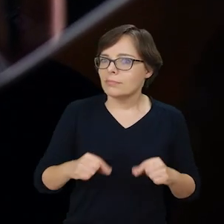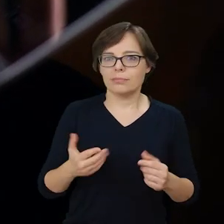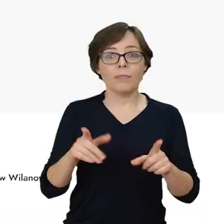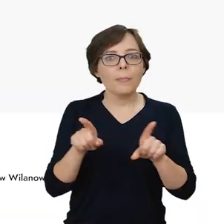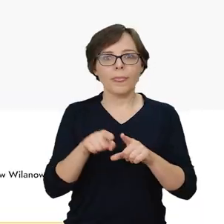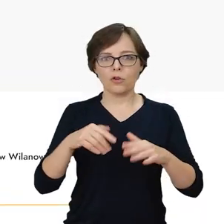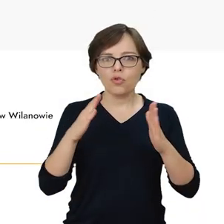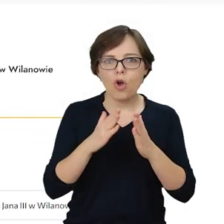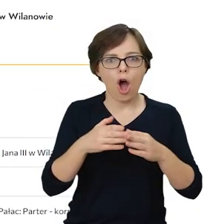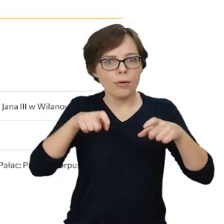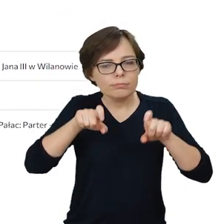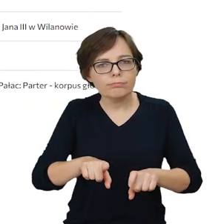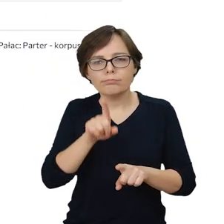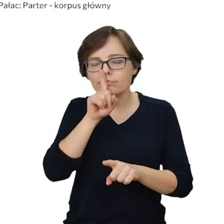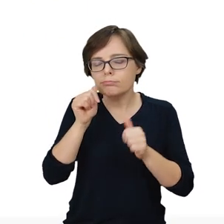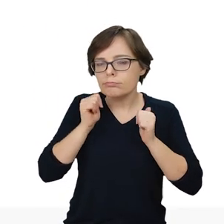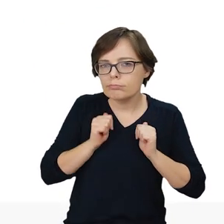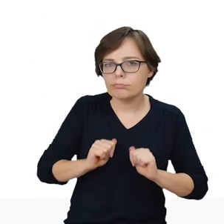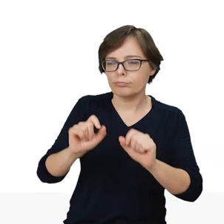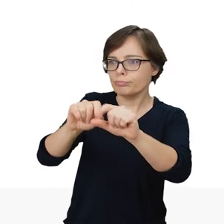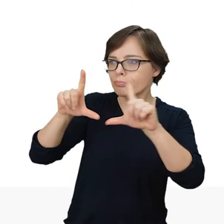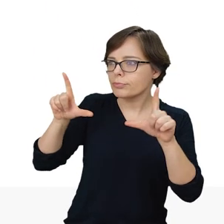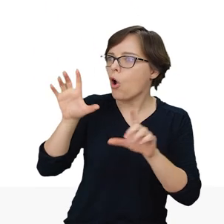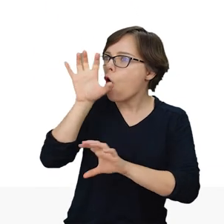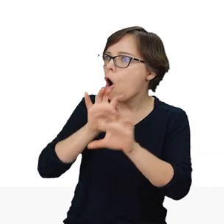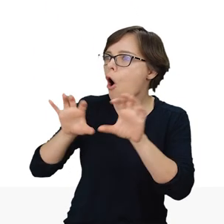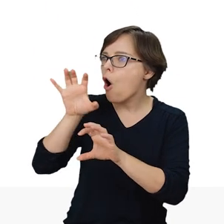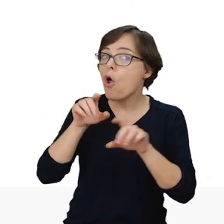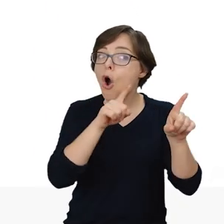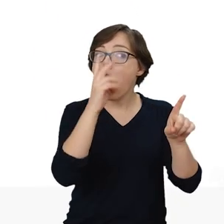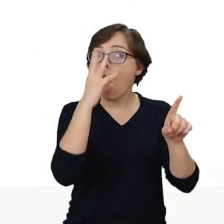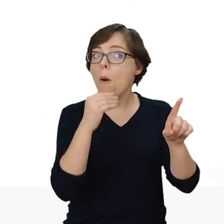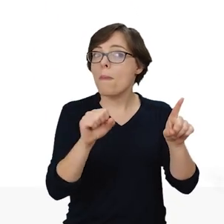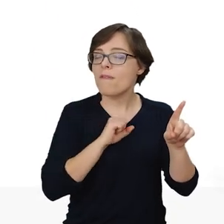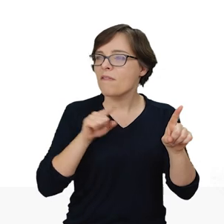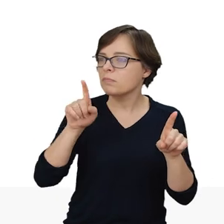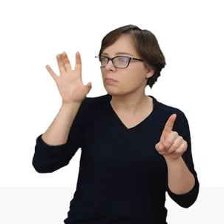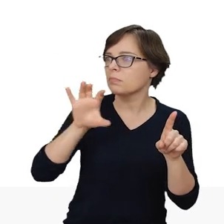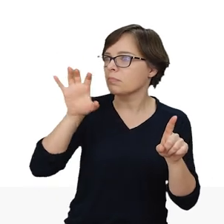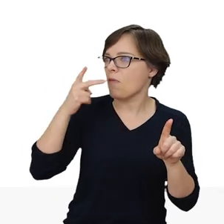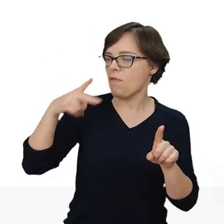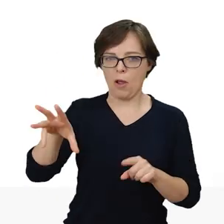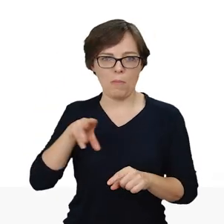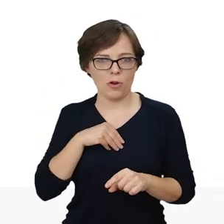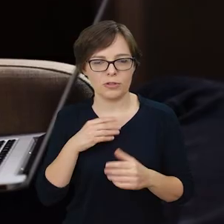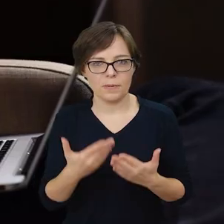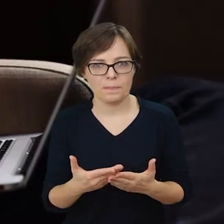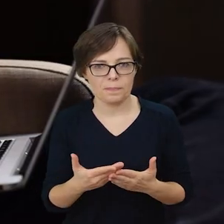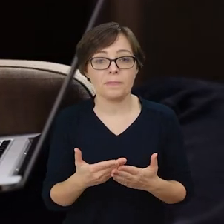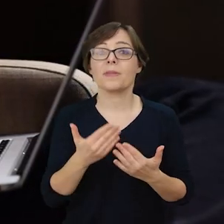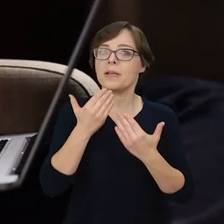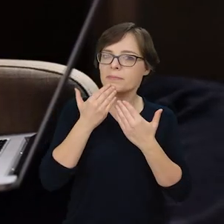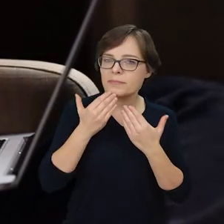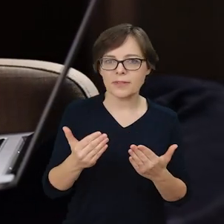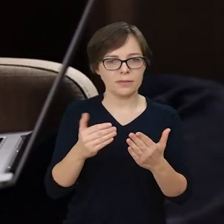i siedząc w domowym zaciszu obejrzeć sobie obrazy, które szczególnie nas zainteresowały i zrobiły na nas największe